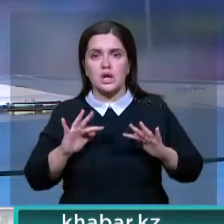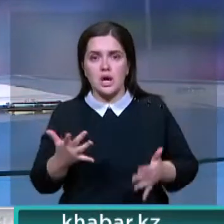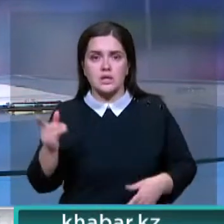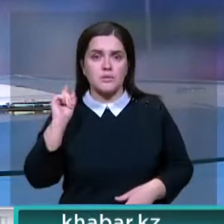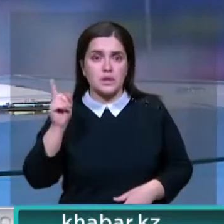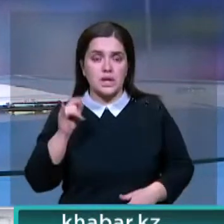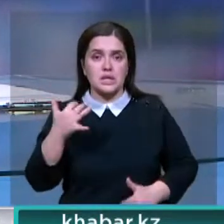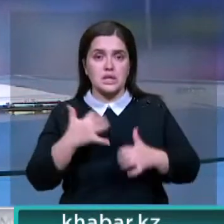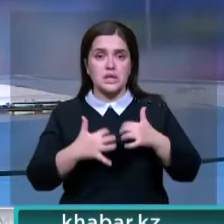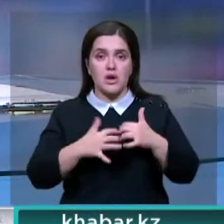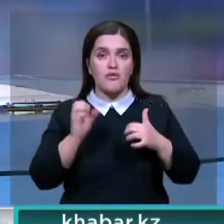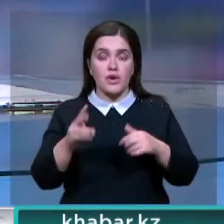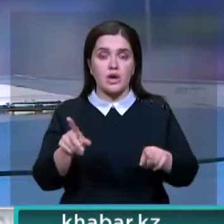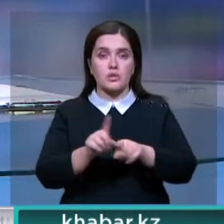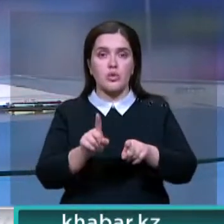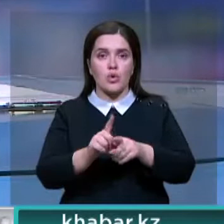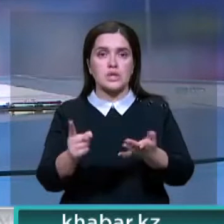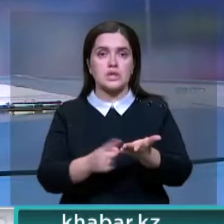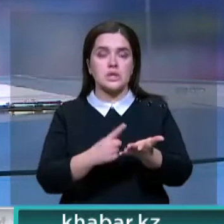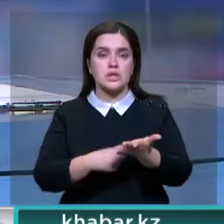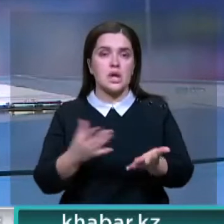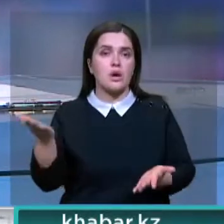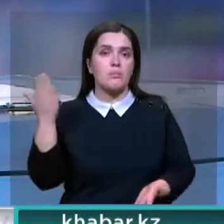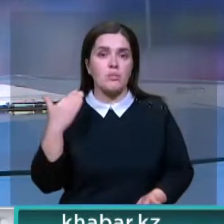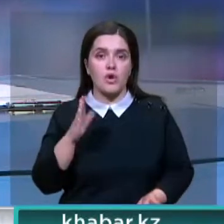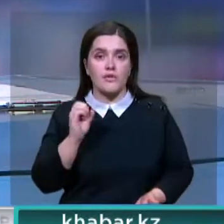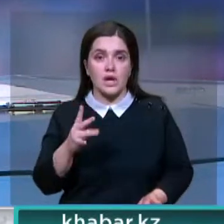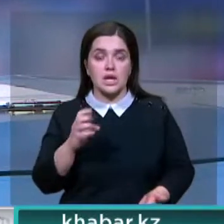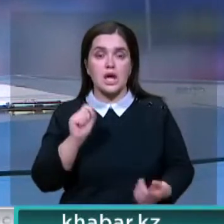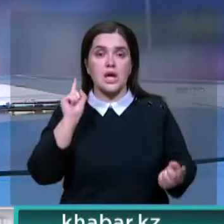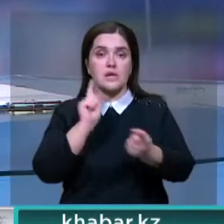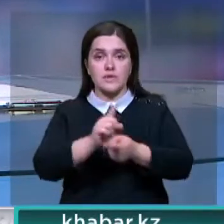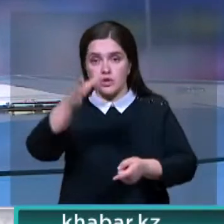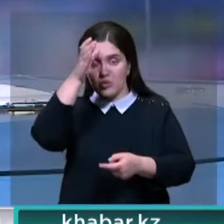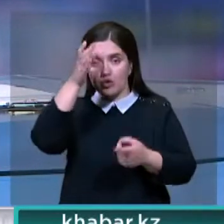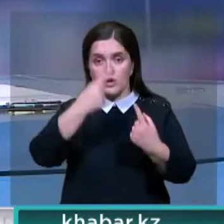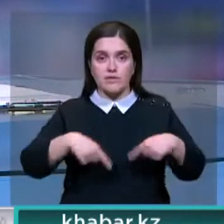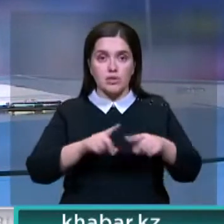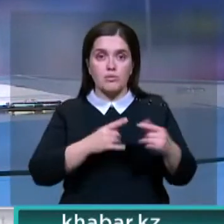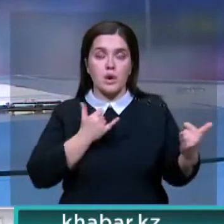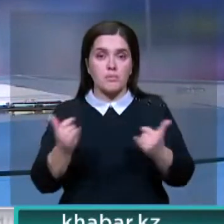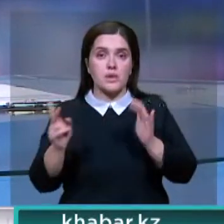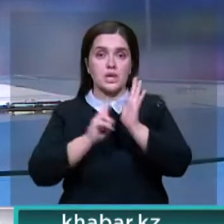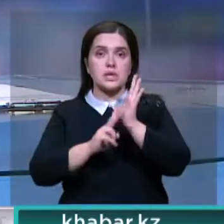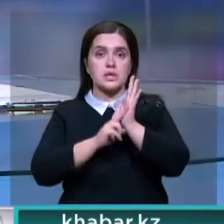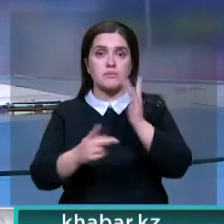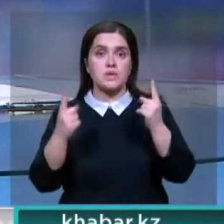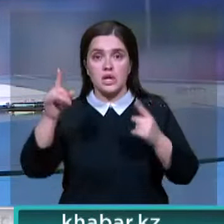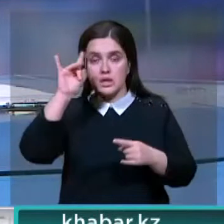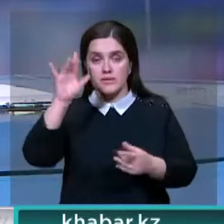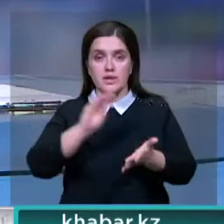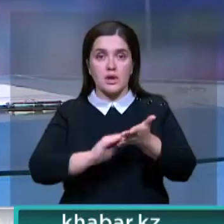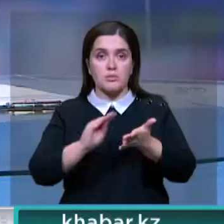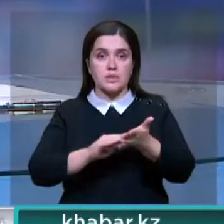нужно как на события древности и средневековья, так и на страницы прошлого века. На встрече ученого сообщества, посвященной 70